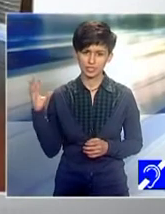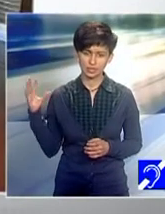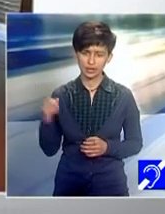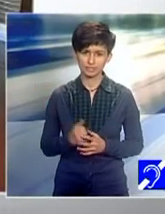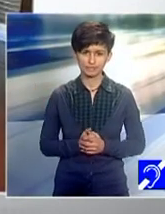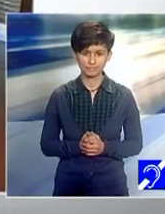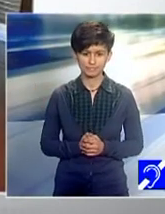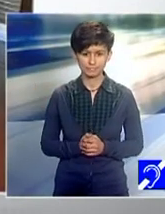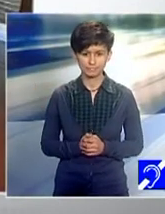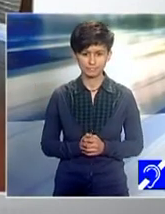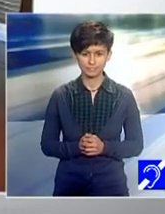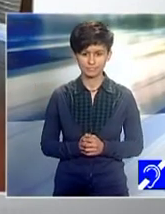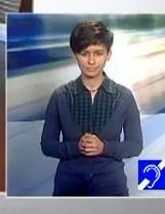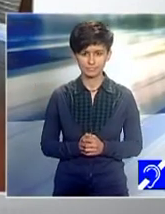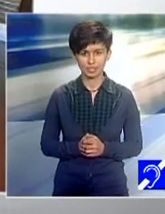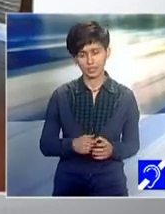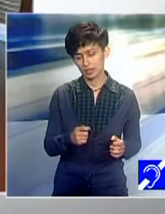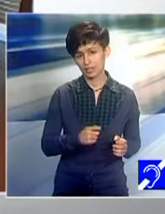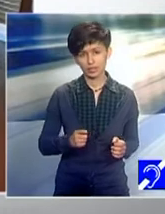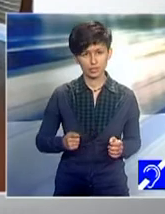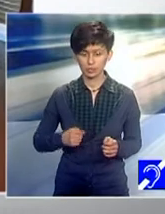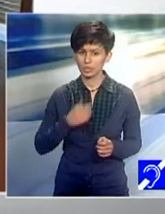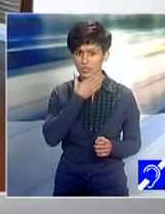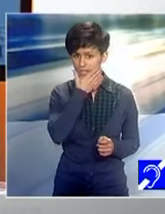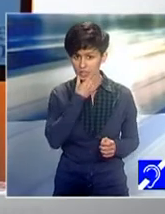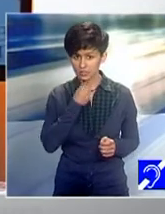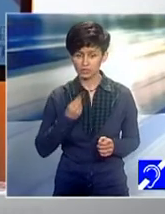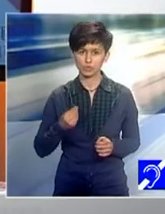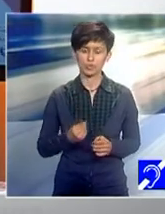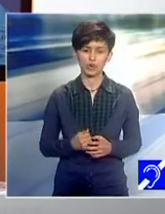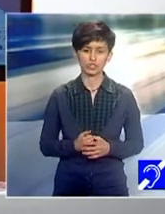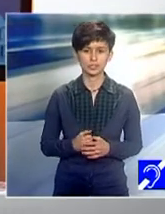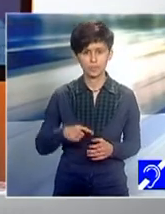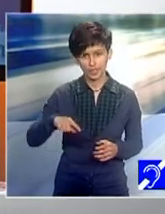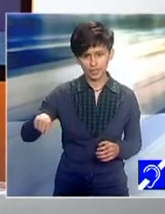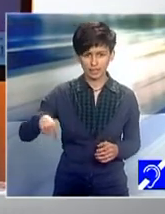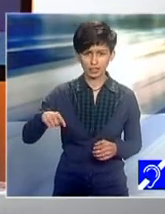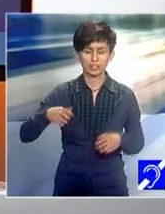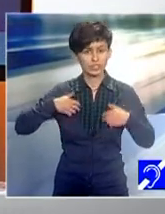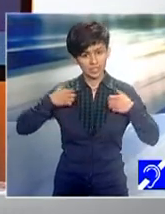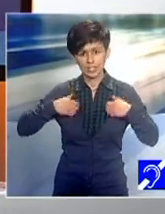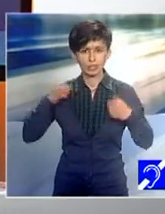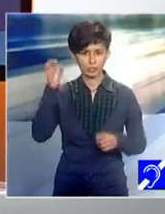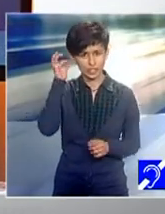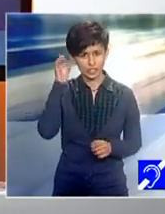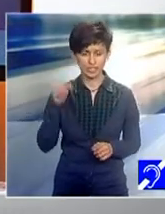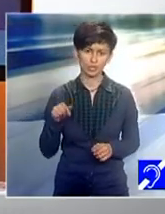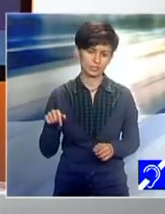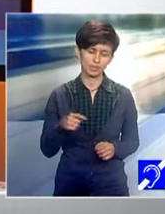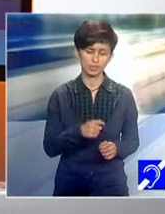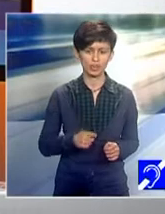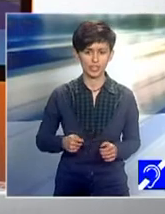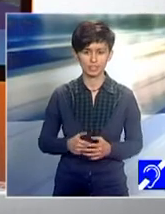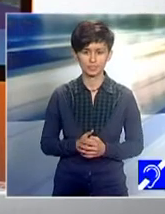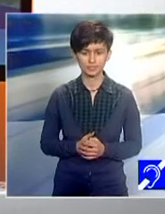am durăra! Bine vreau găsit! Bun vreau găsit! Un proiect foarte frumos, bineînțeles, ne-am bucurat să auzim de el, se întreprătundă